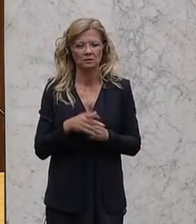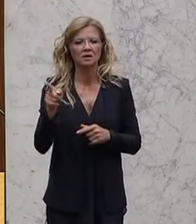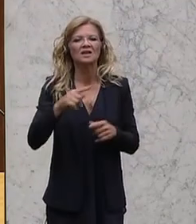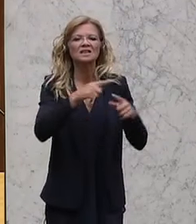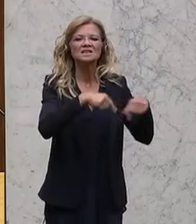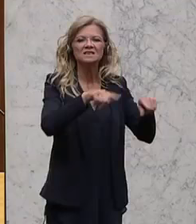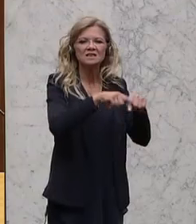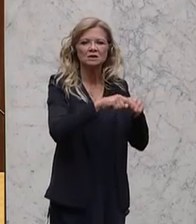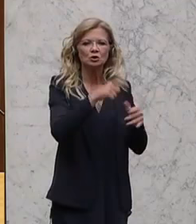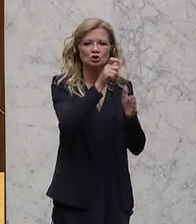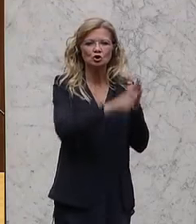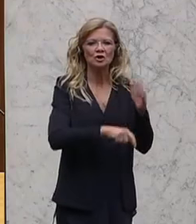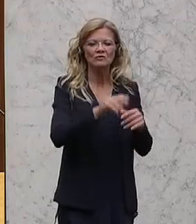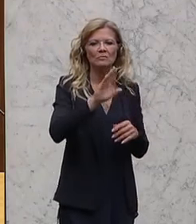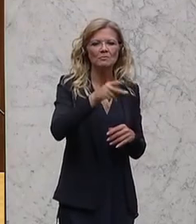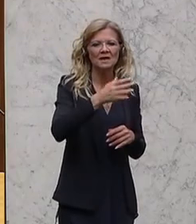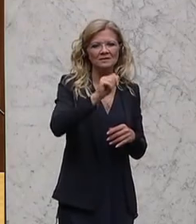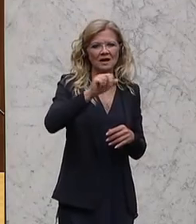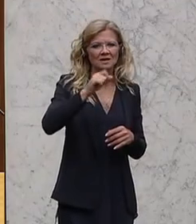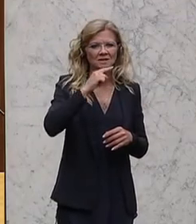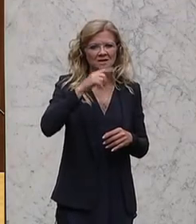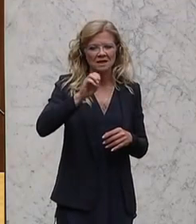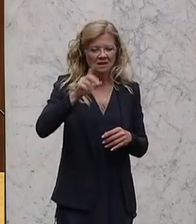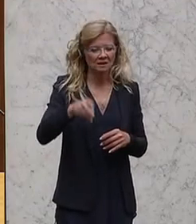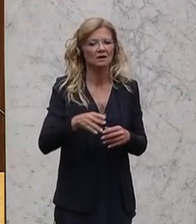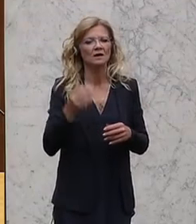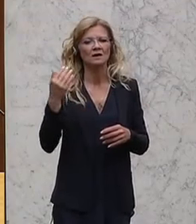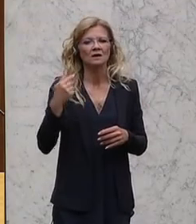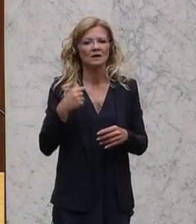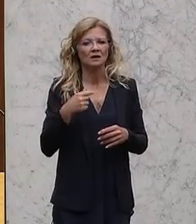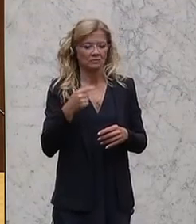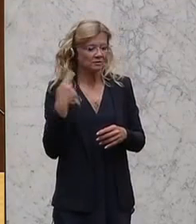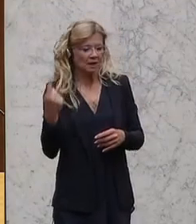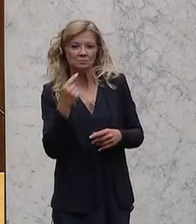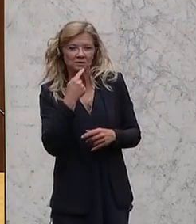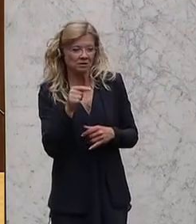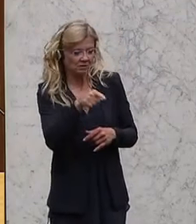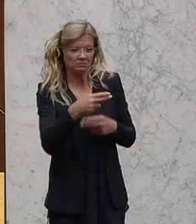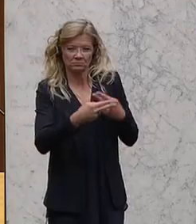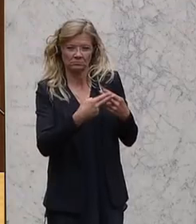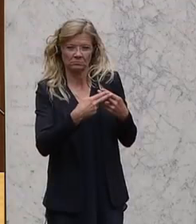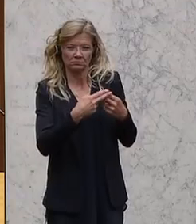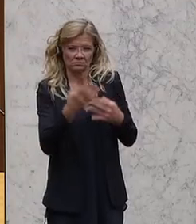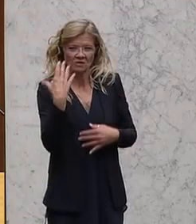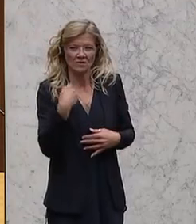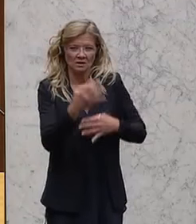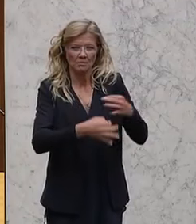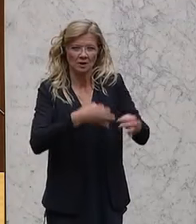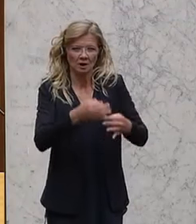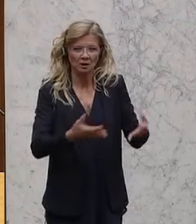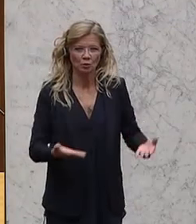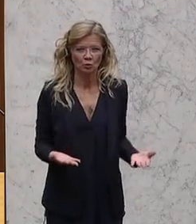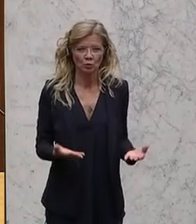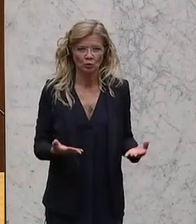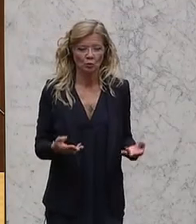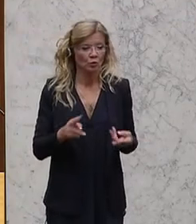nahe an Wiederbetätigung heranreicht. Und es war sehr, sehr erfreulich,